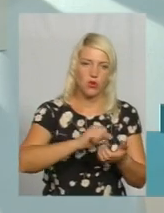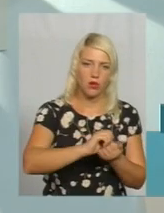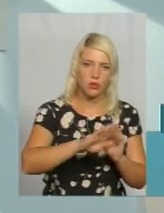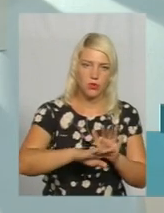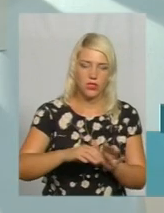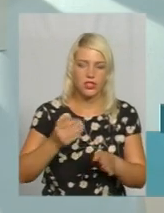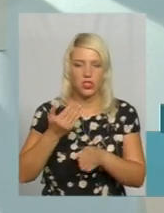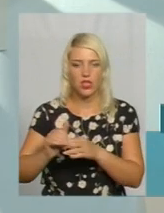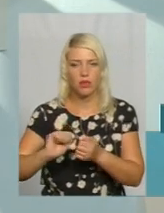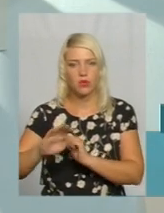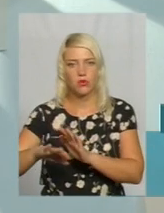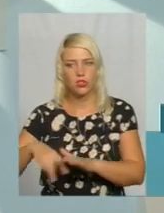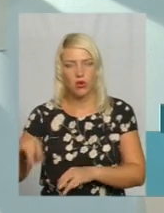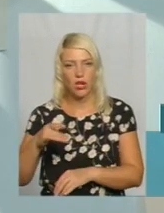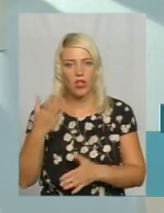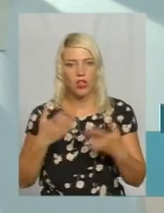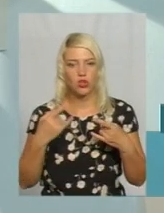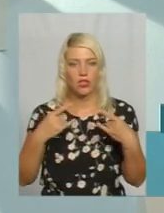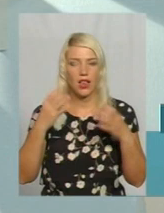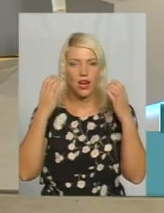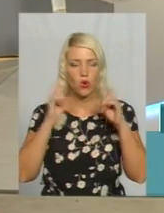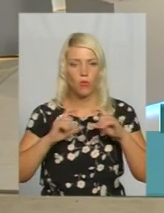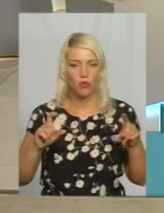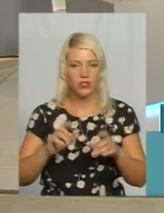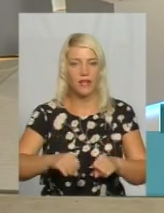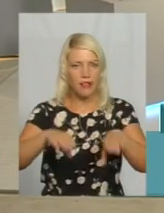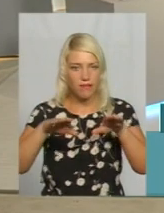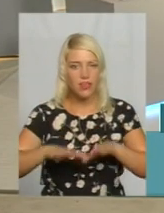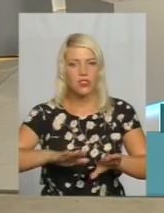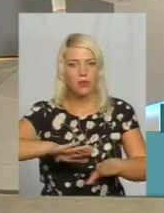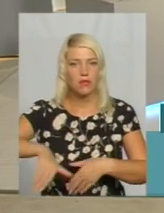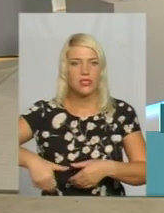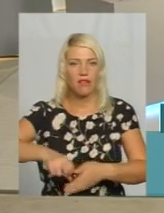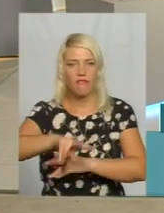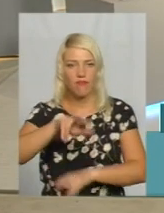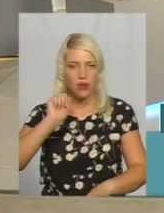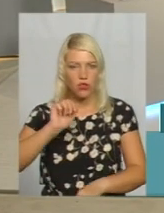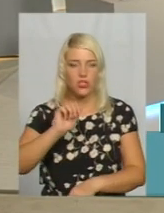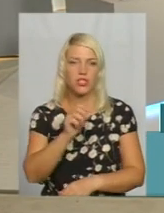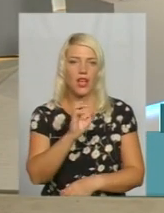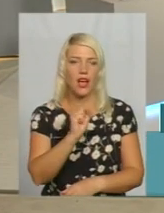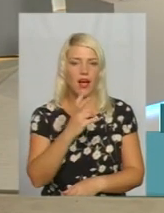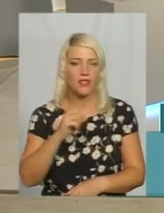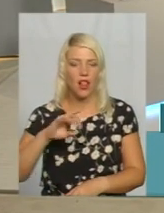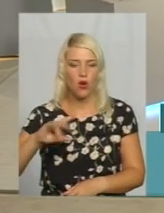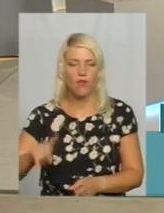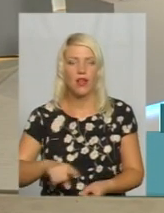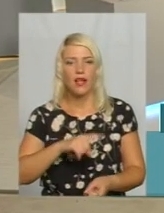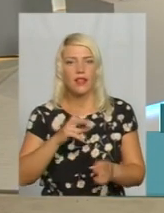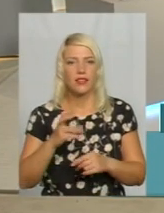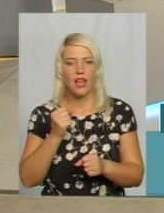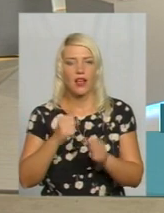району. Якщо телерадіокомпанія вирішить після відключення аналогу перейти на роботу в кабельній мережі, то